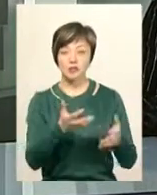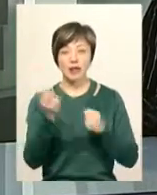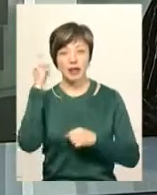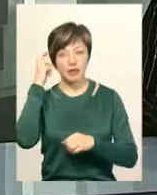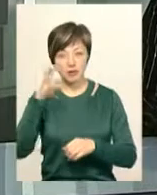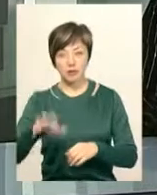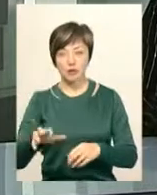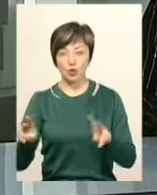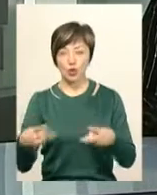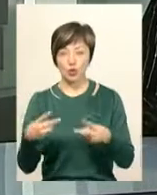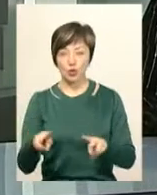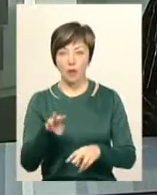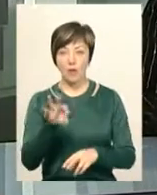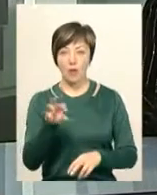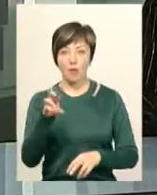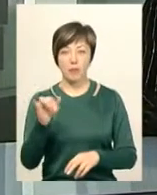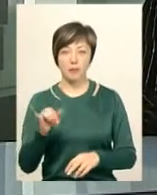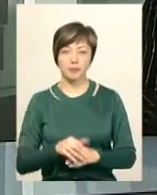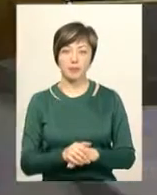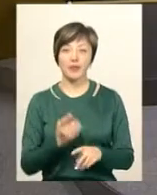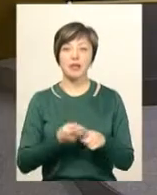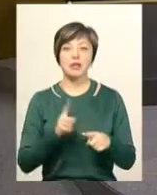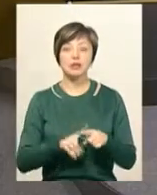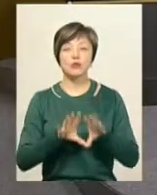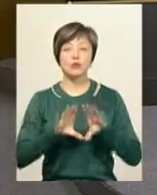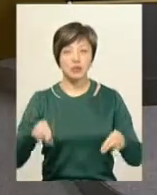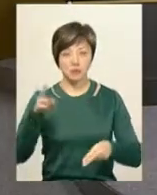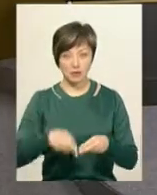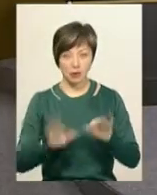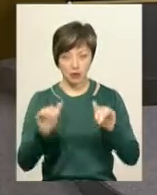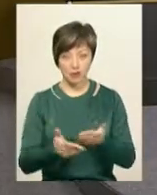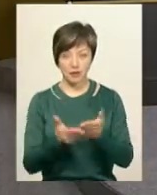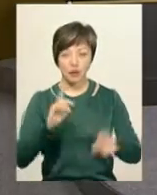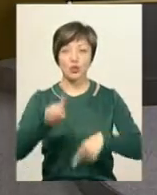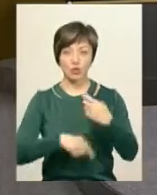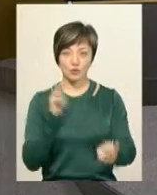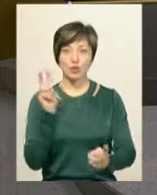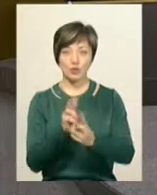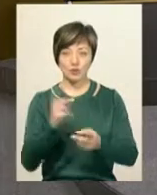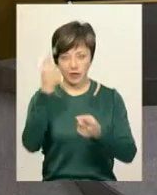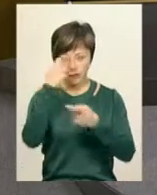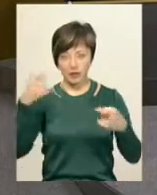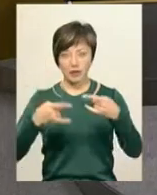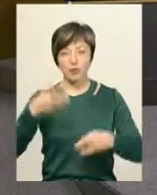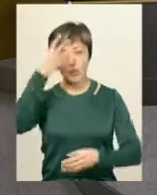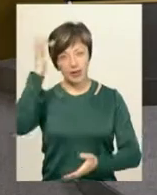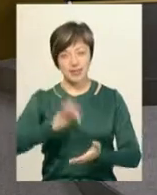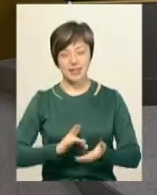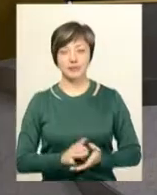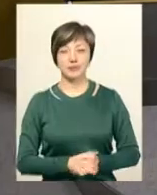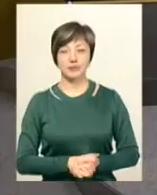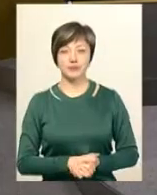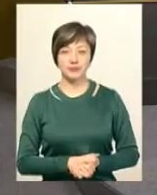київський баскетбольний клуб «Мобі». На цьому ми з вами прощаємося. До наступної зустрічі в ефілі каналу «Поділяцентр».